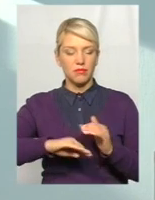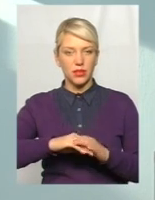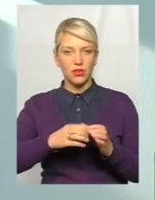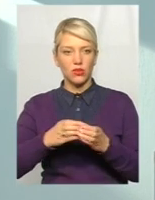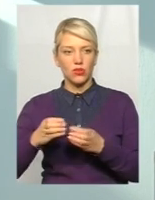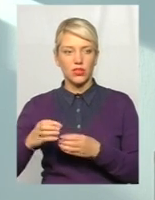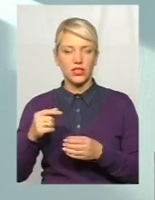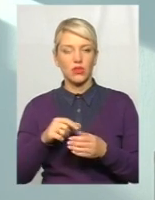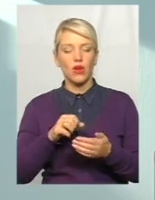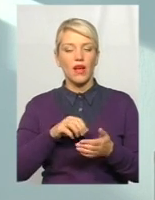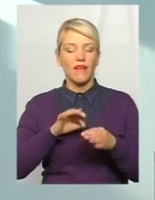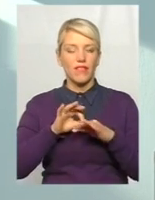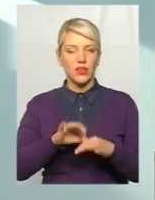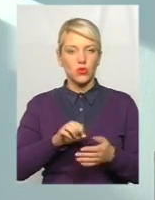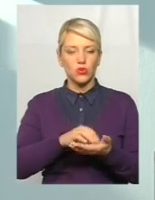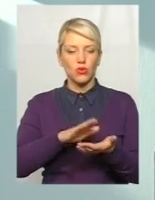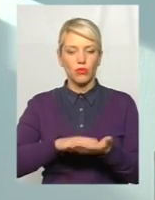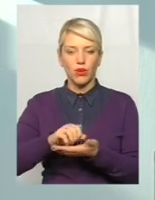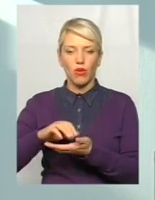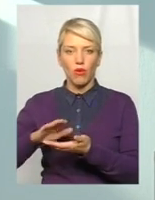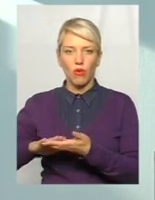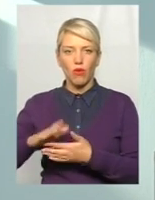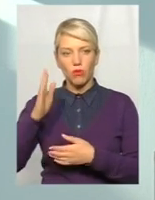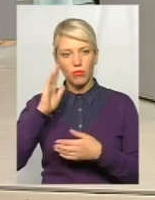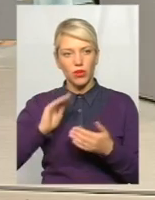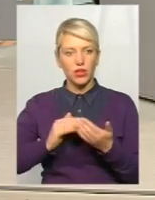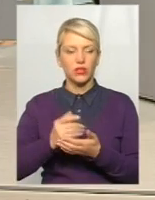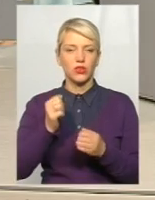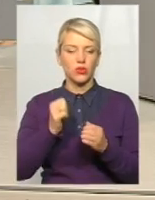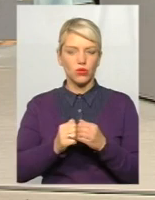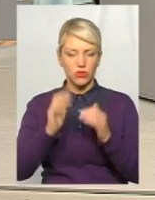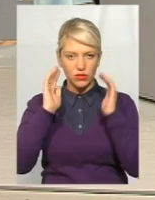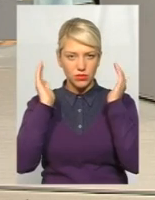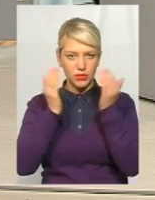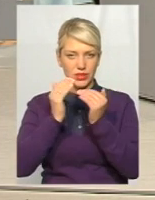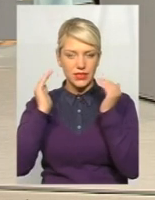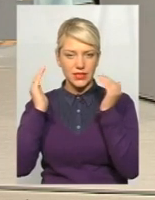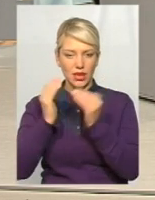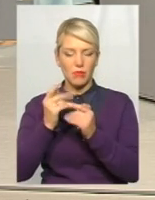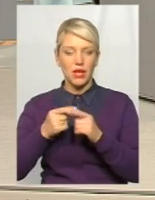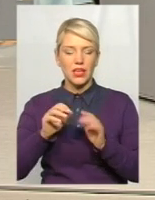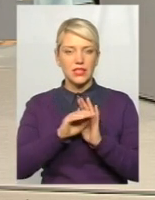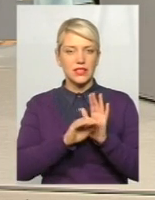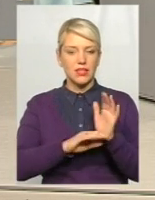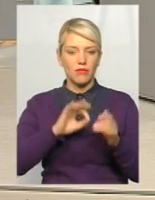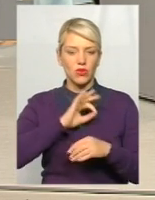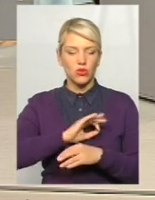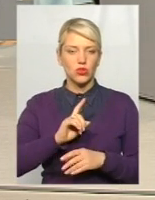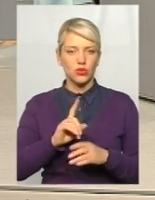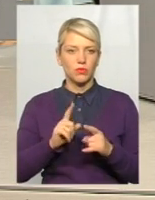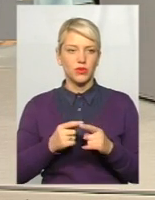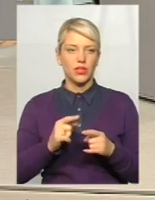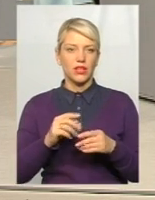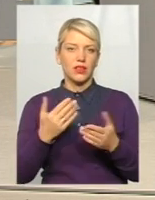свою облікову політику, в кожному щось відбувається, вони замкнені як права на собі і використовують облікові системи тільки для того, щоб подавати якусь